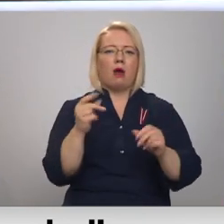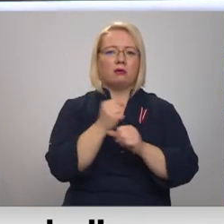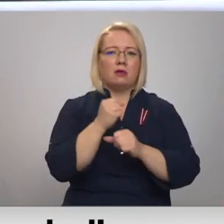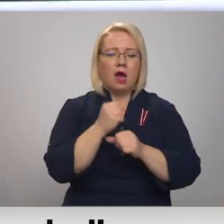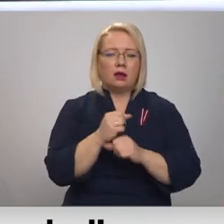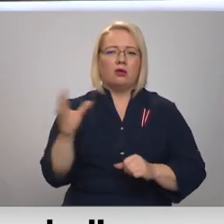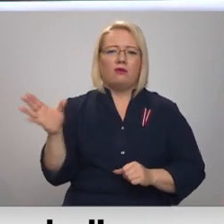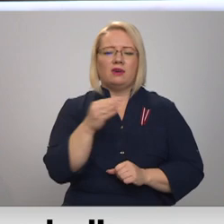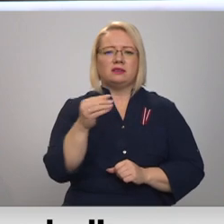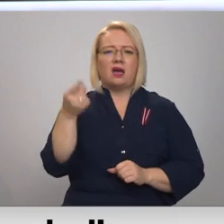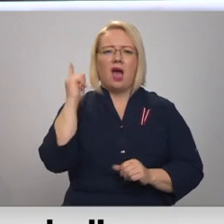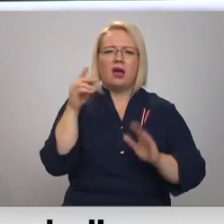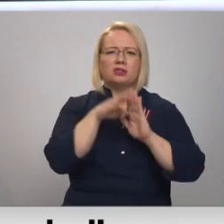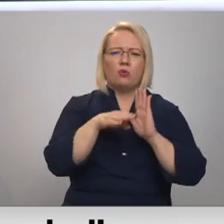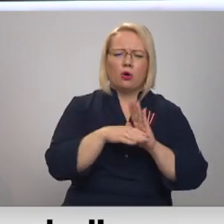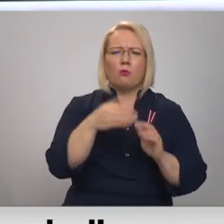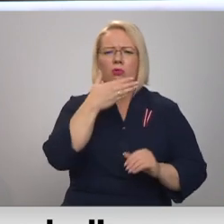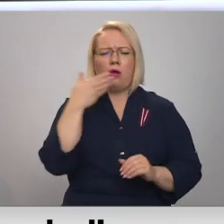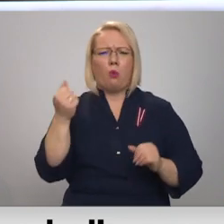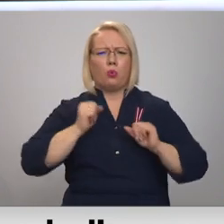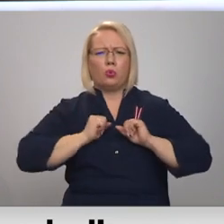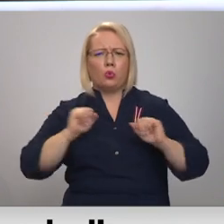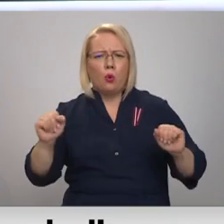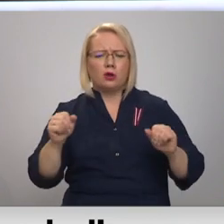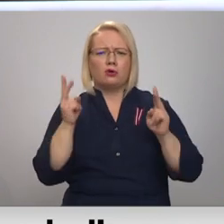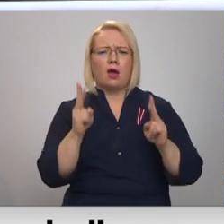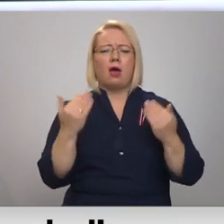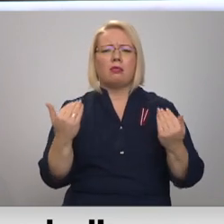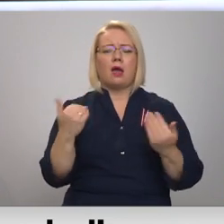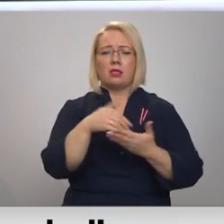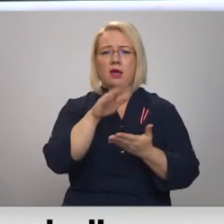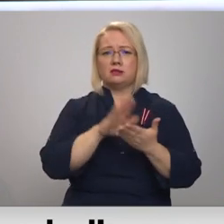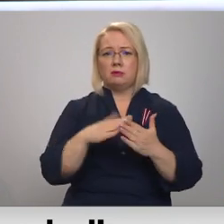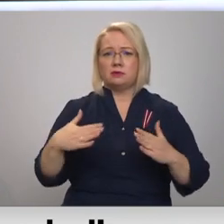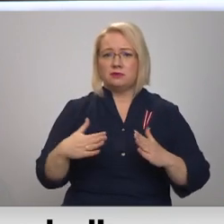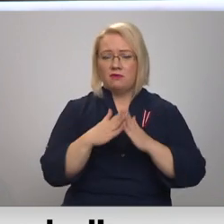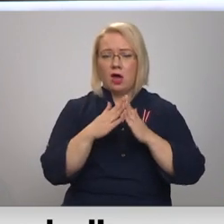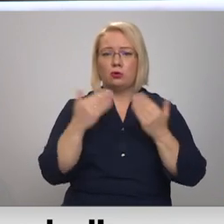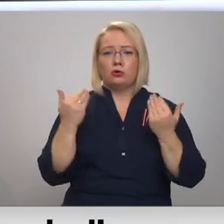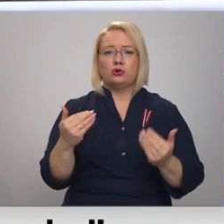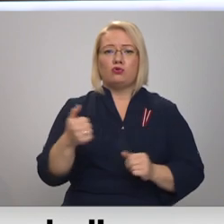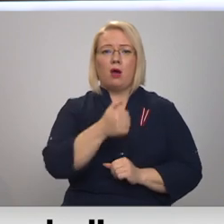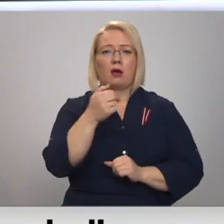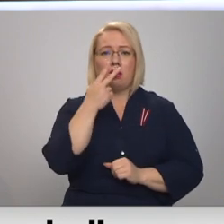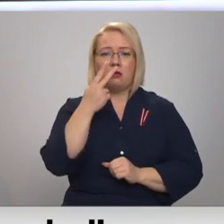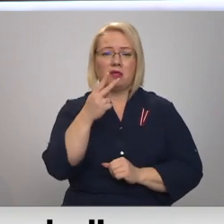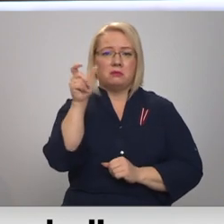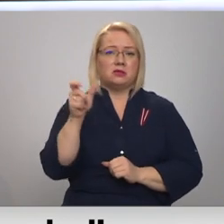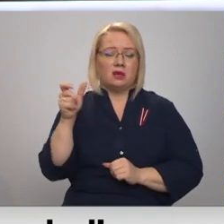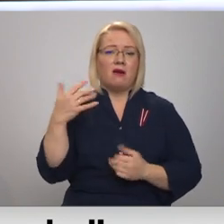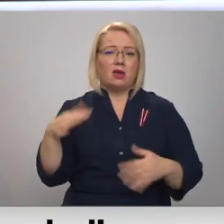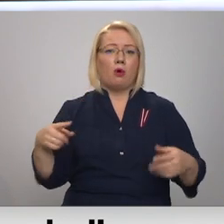beigās visu aizliegumu un nedroši par to, kā tagad svinēsim? Šogad, ja mēs redzam, ka cilvēki ir pielāgojušies,